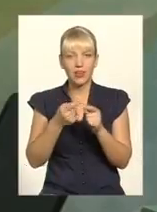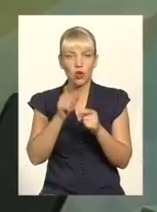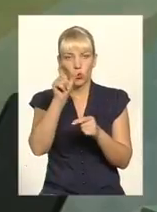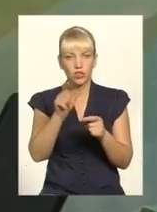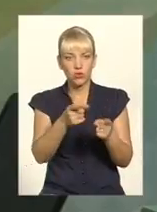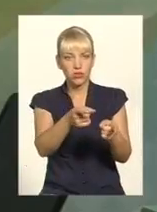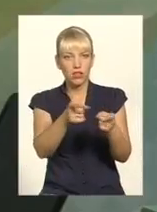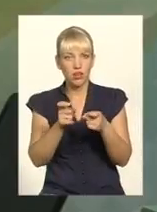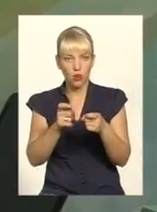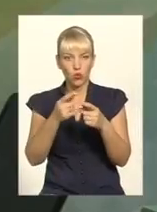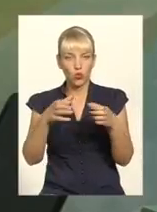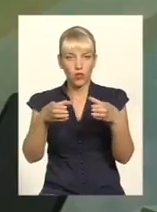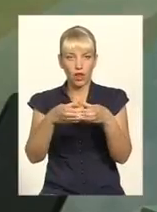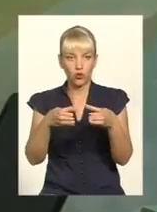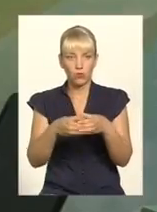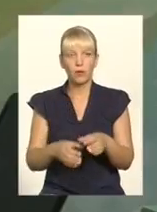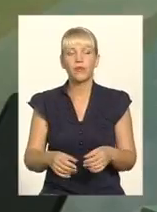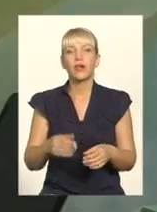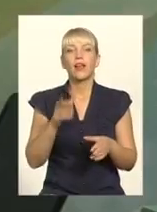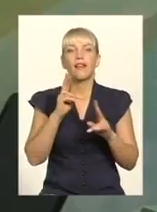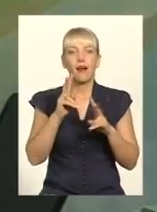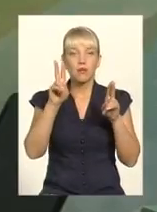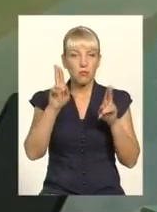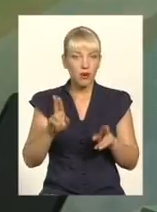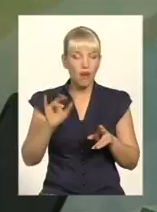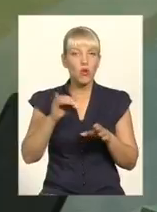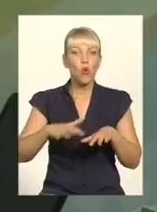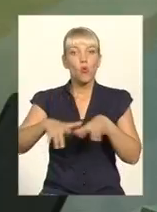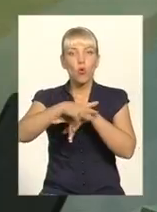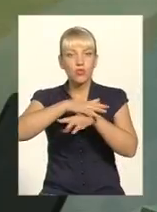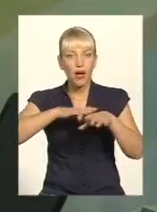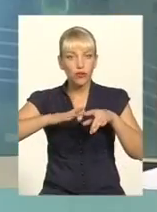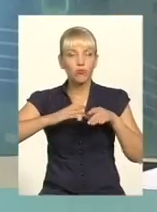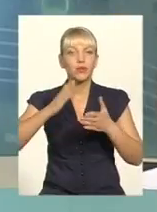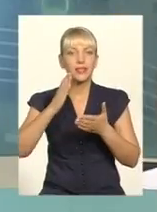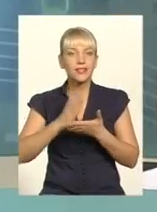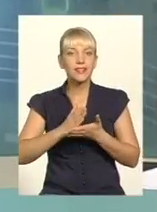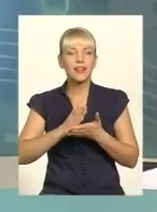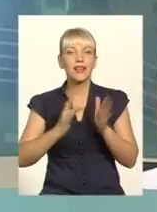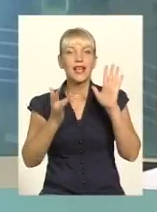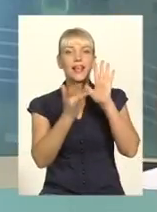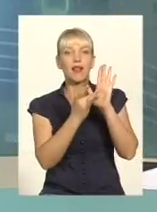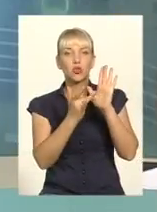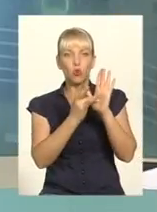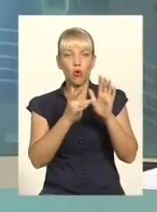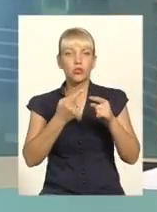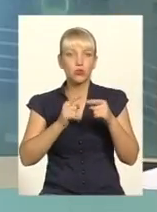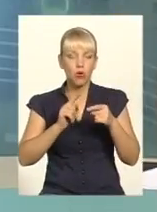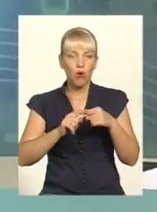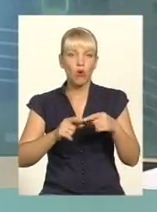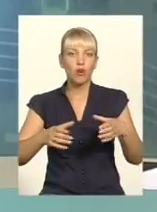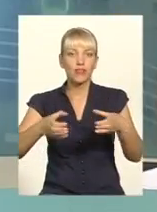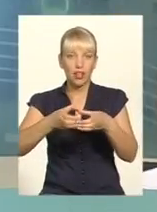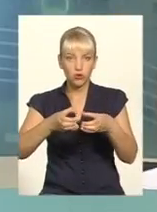натовпі є ядро натовпу, яке є основним зачинщиком тої ситуації, яка є. А далі в неї попадають,